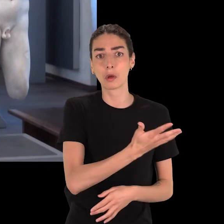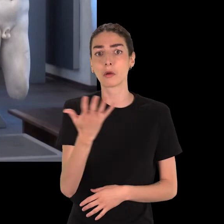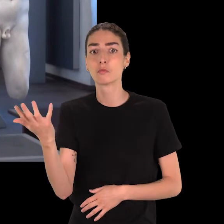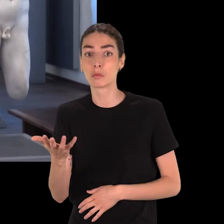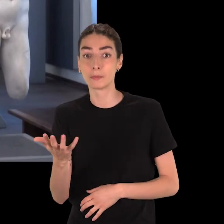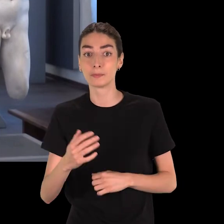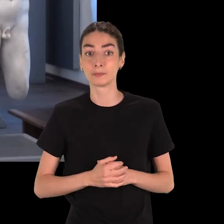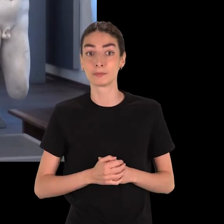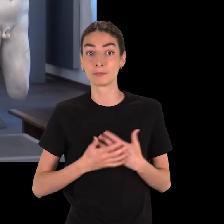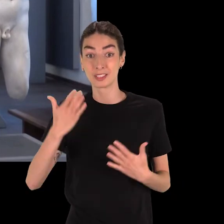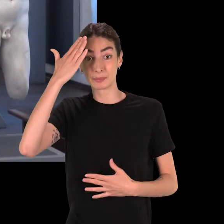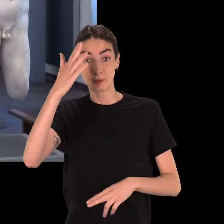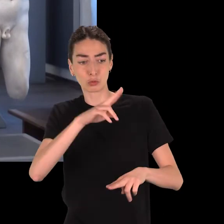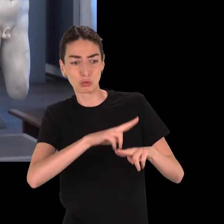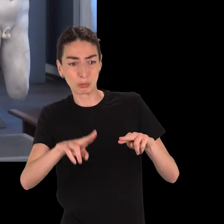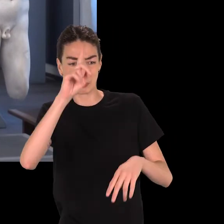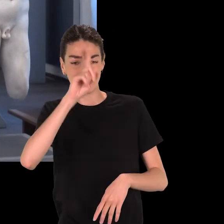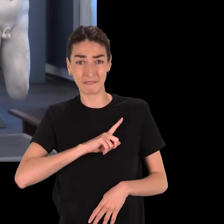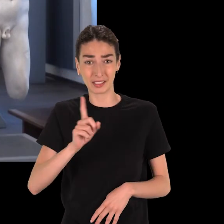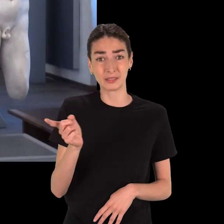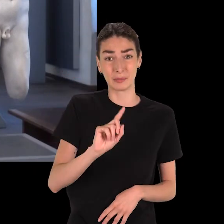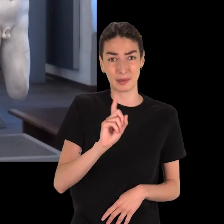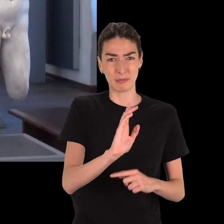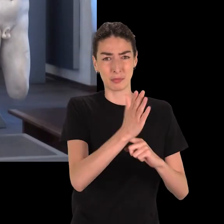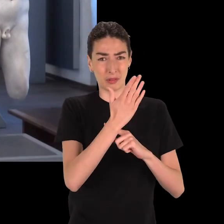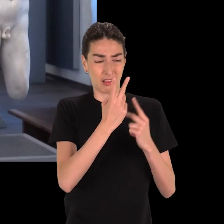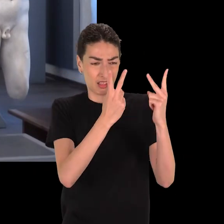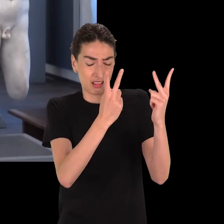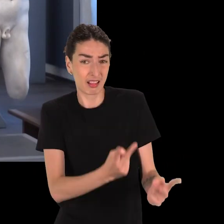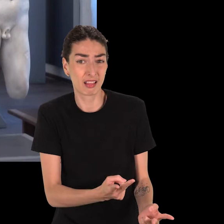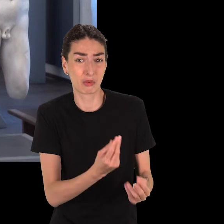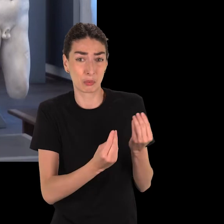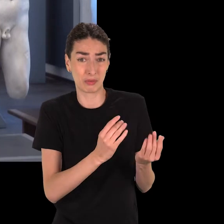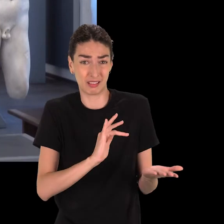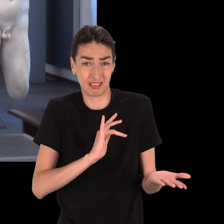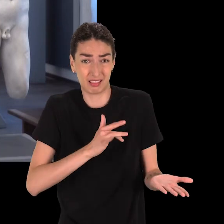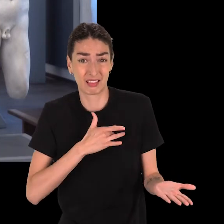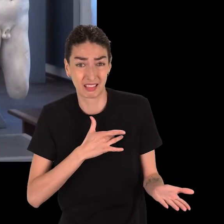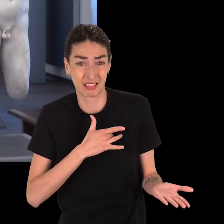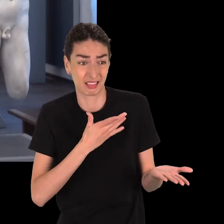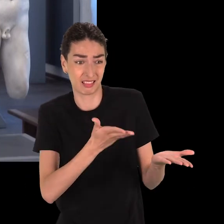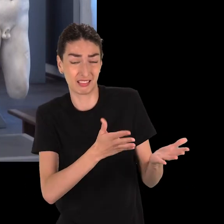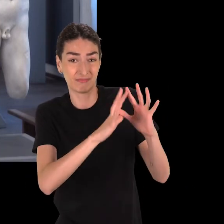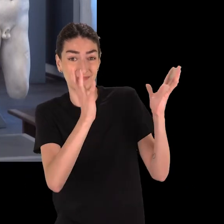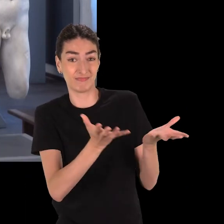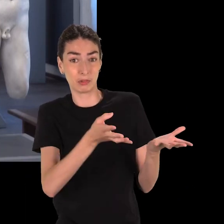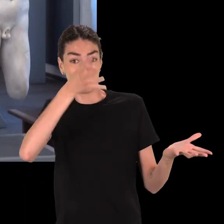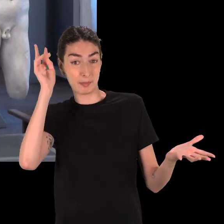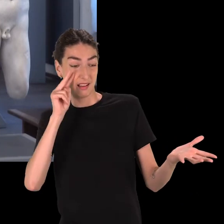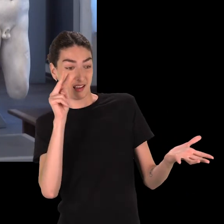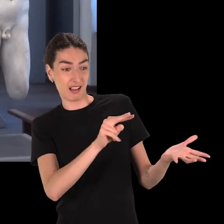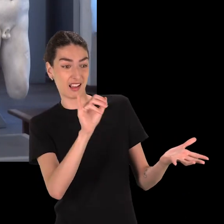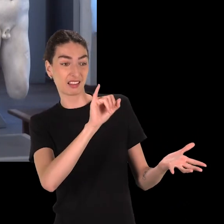certain nombre de valeurs. Le corps dénudé de manière involontaire renvoie à une situation dégradante ou pathétique.